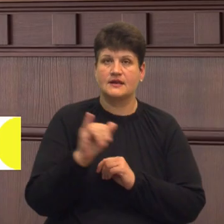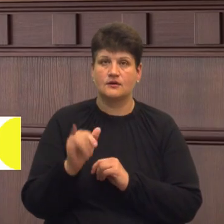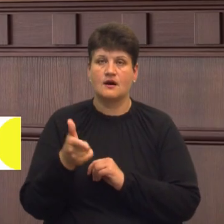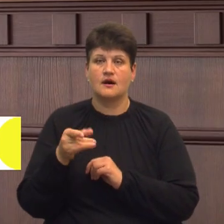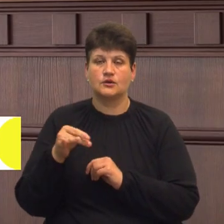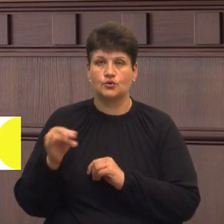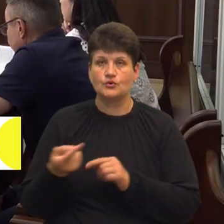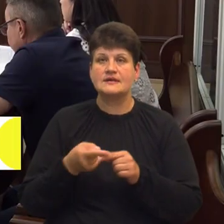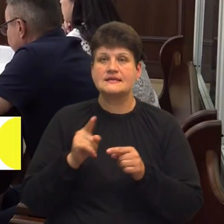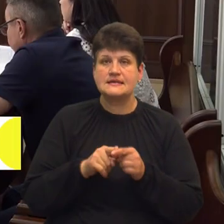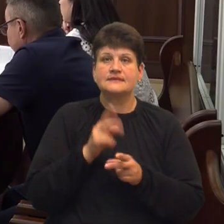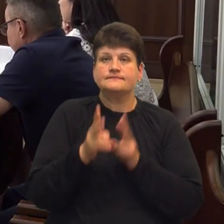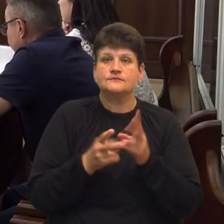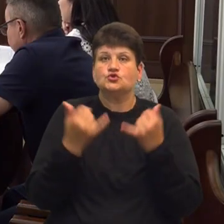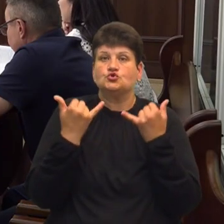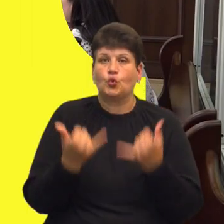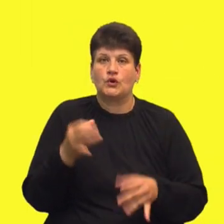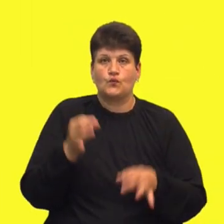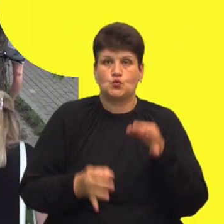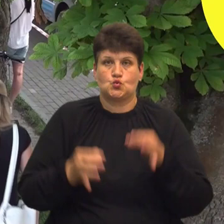посадовцям розкаржували сьогодні у суді.